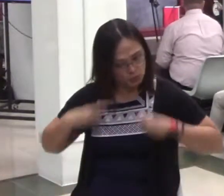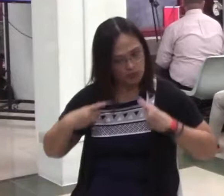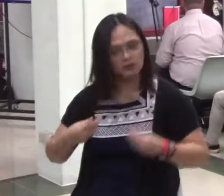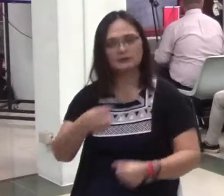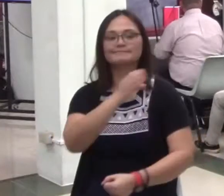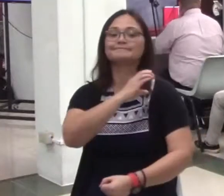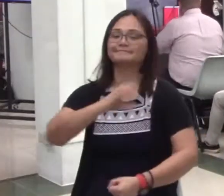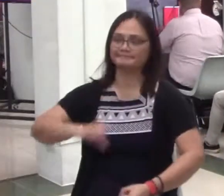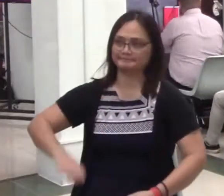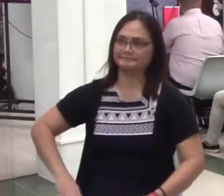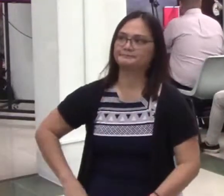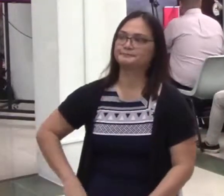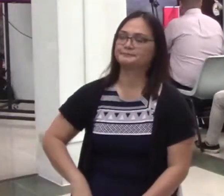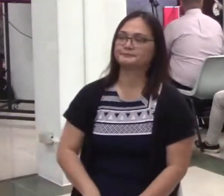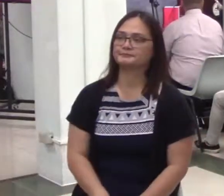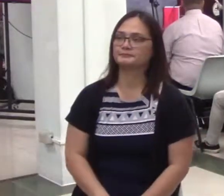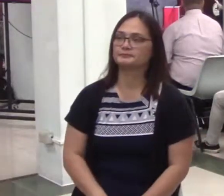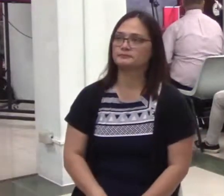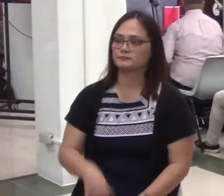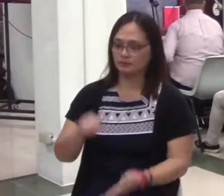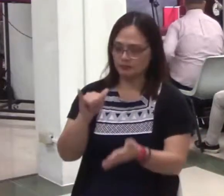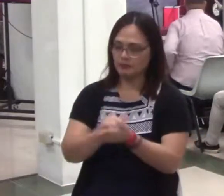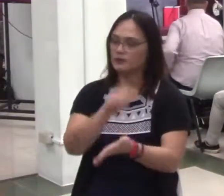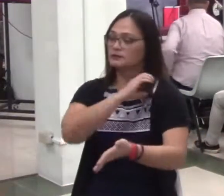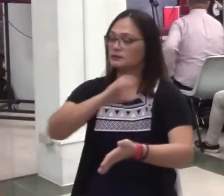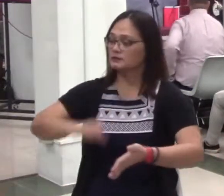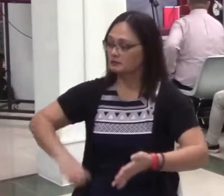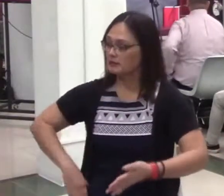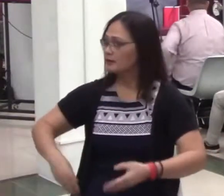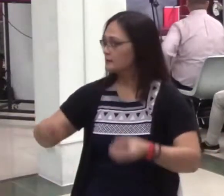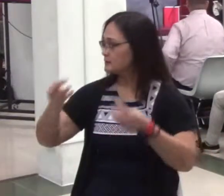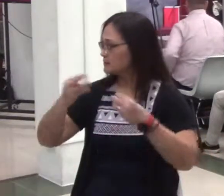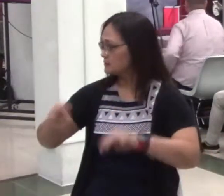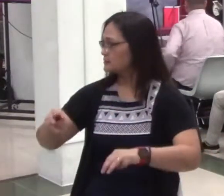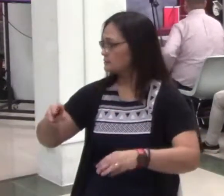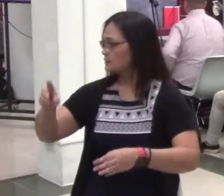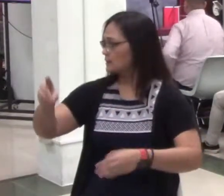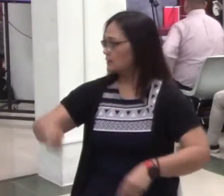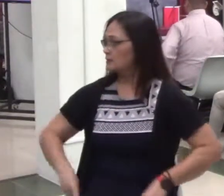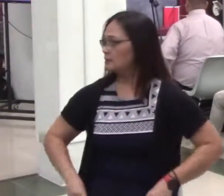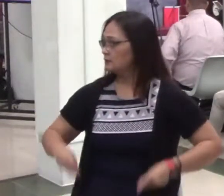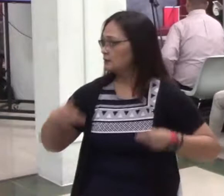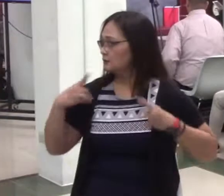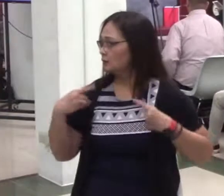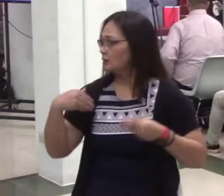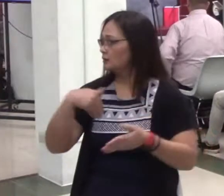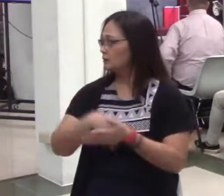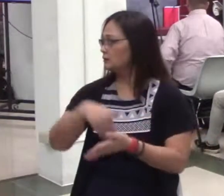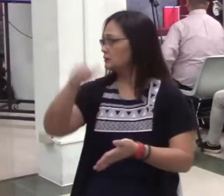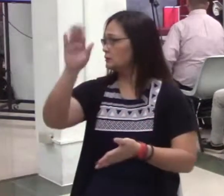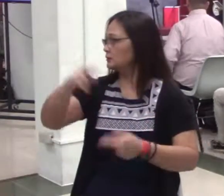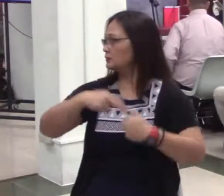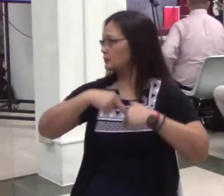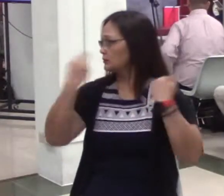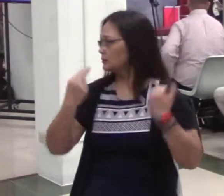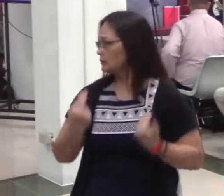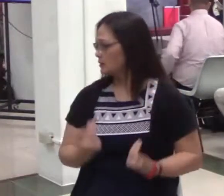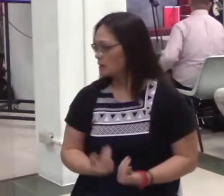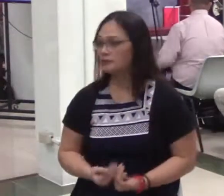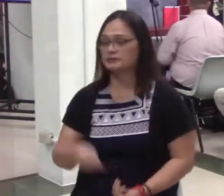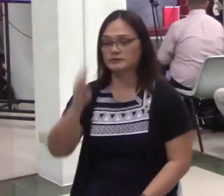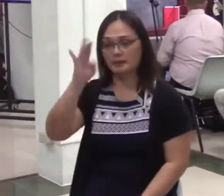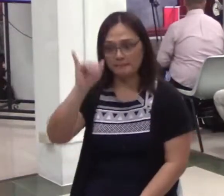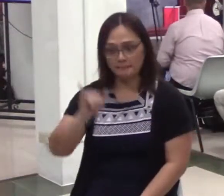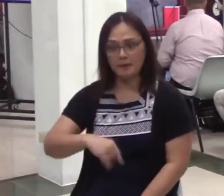Kaya ang sabi that Christ may dwell in your hearts by faith.